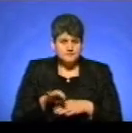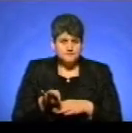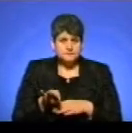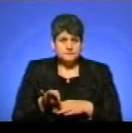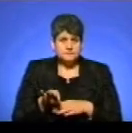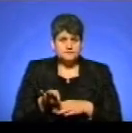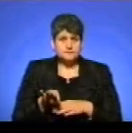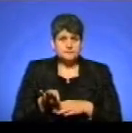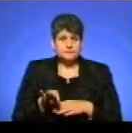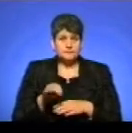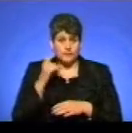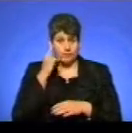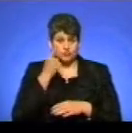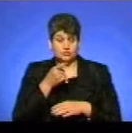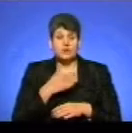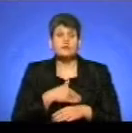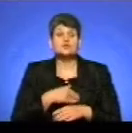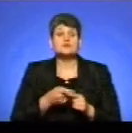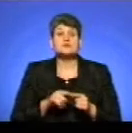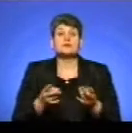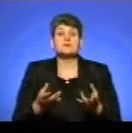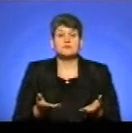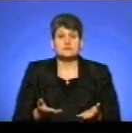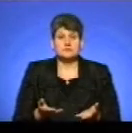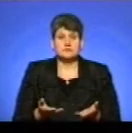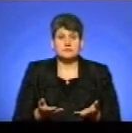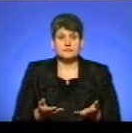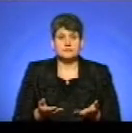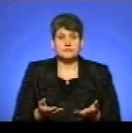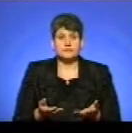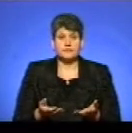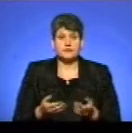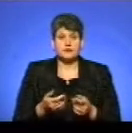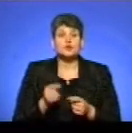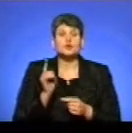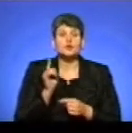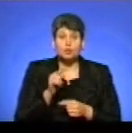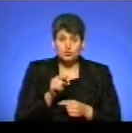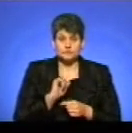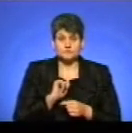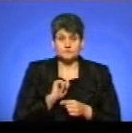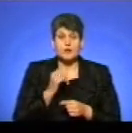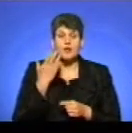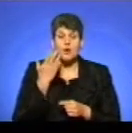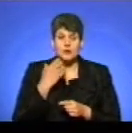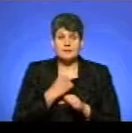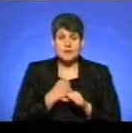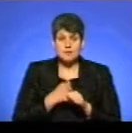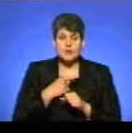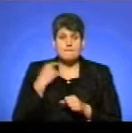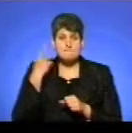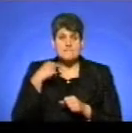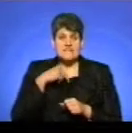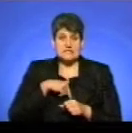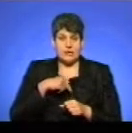задумайтесь, для чого вам це потрібно. Дуже часто, і тому, до речі, коли працюють психологи з